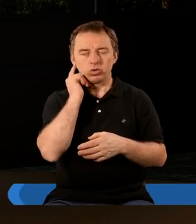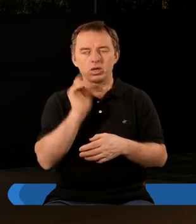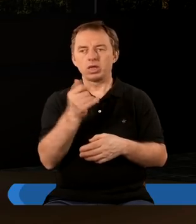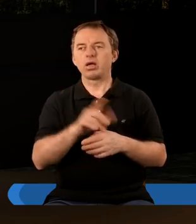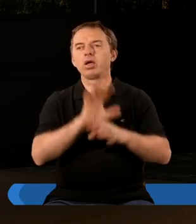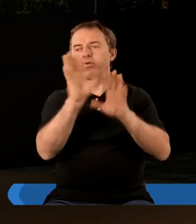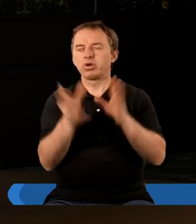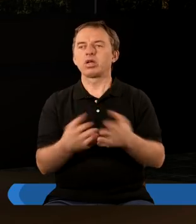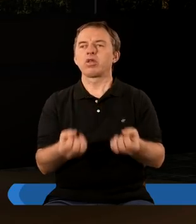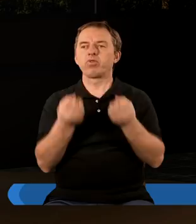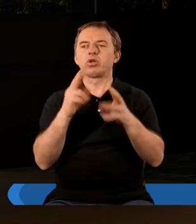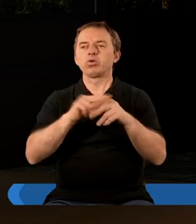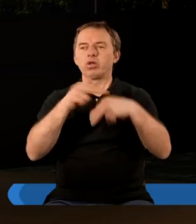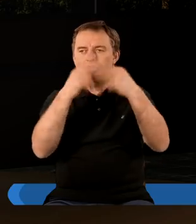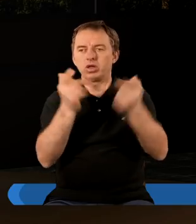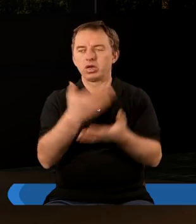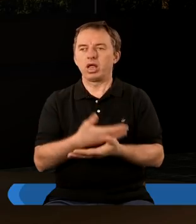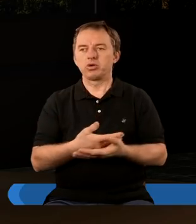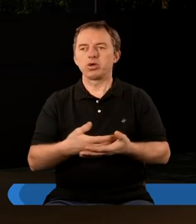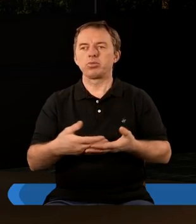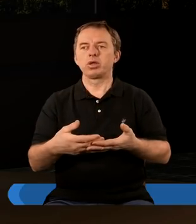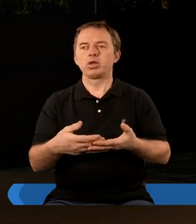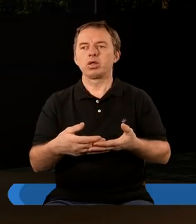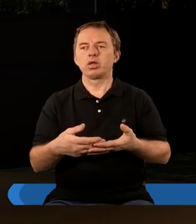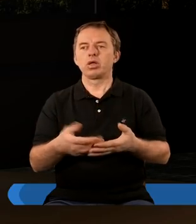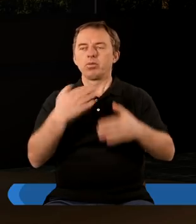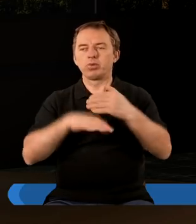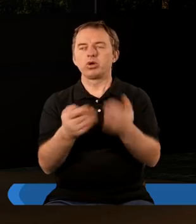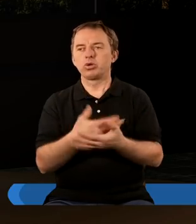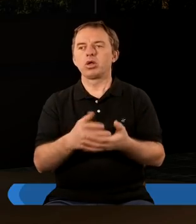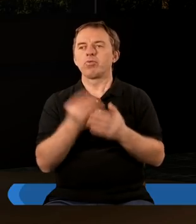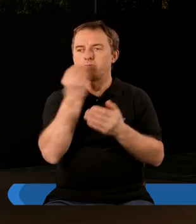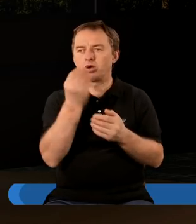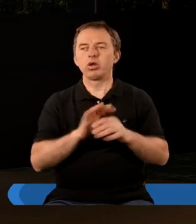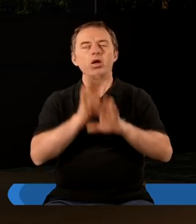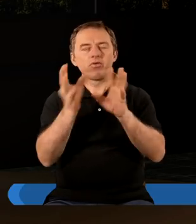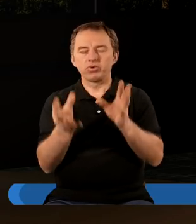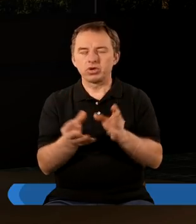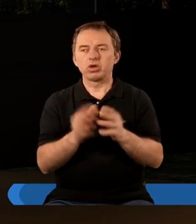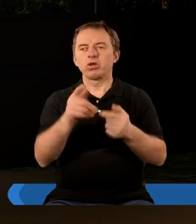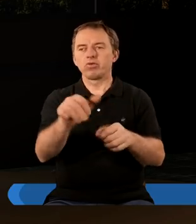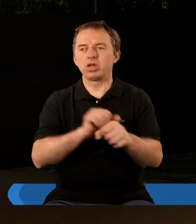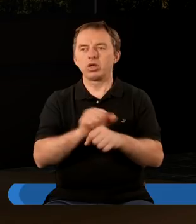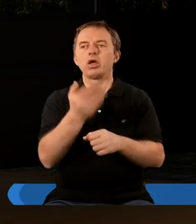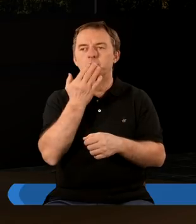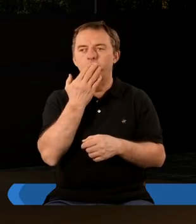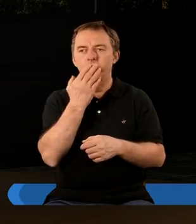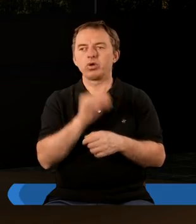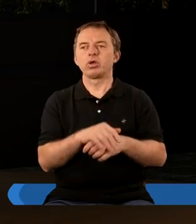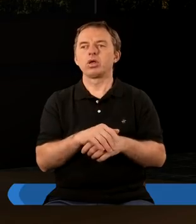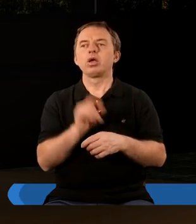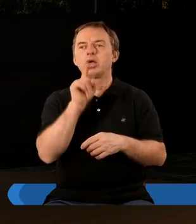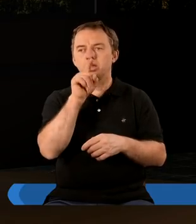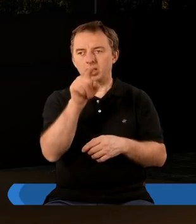słyszałem, jak wszelkie stworzenie, które jest w niebie i na ziemi i pod ziemią i w morzu i wszystko, co w nich jest, mówiło